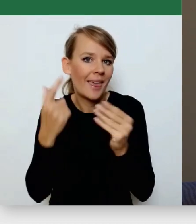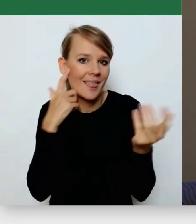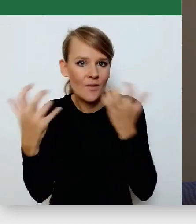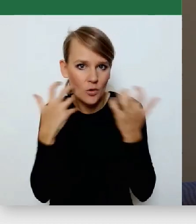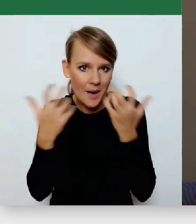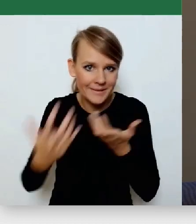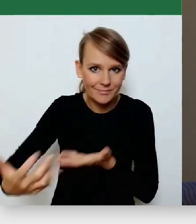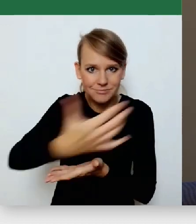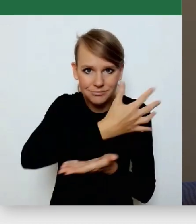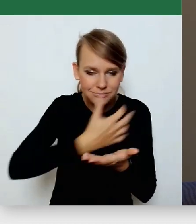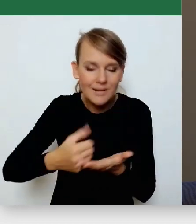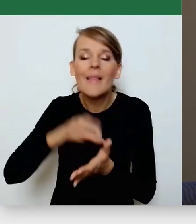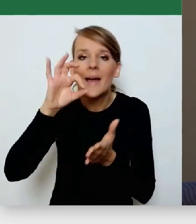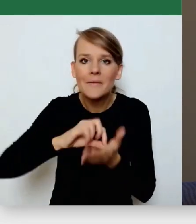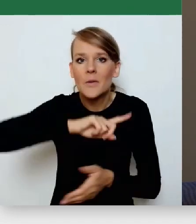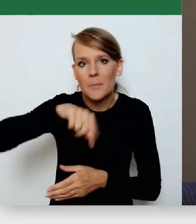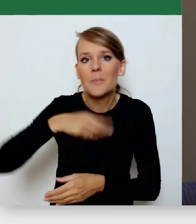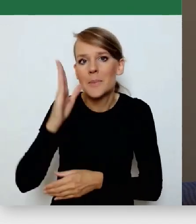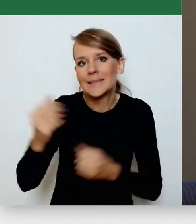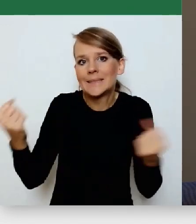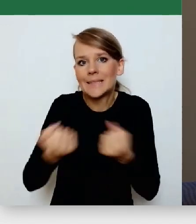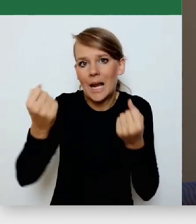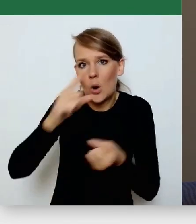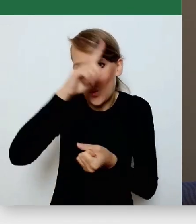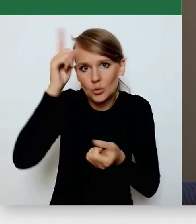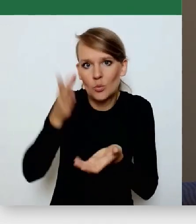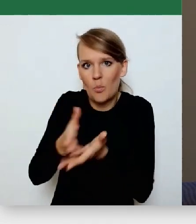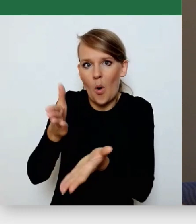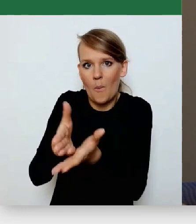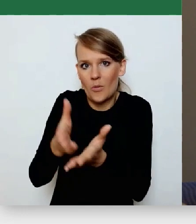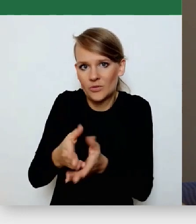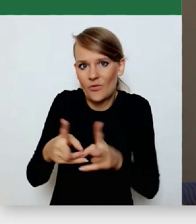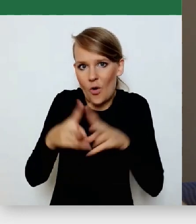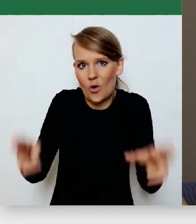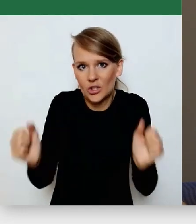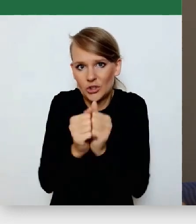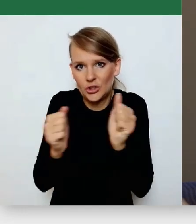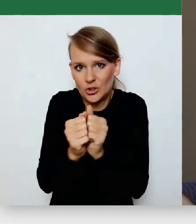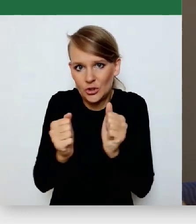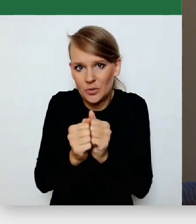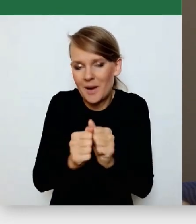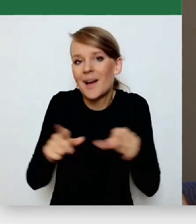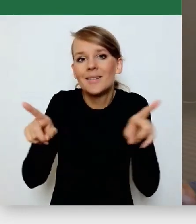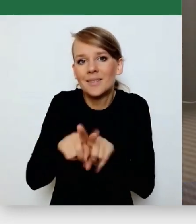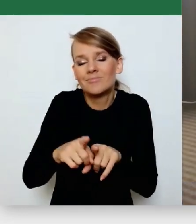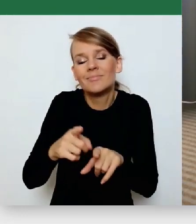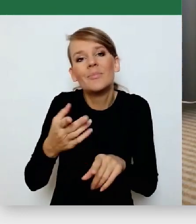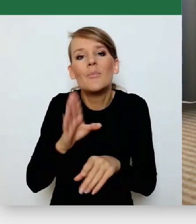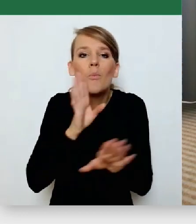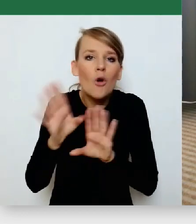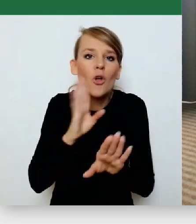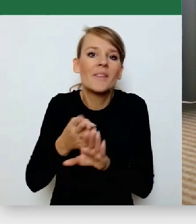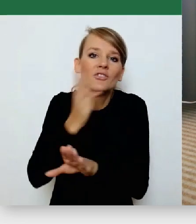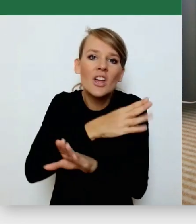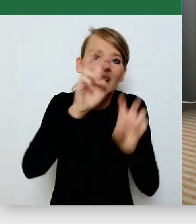ludziom starali się pomóc tę zimę przetrwać. Tak jak wszystkie poprzednie kryzysy. Dziękuję